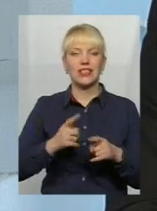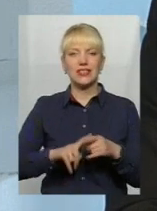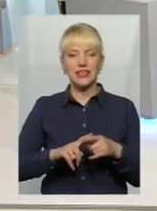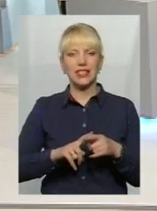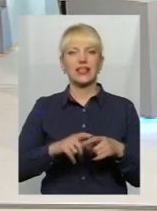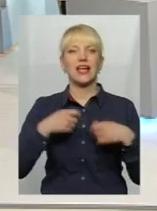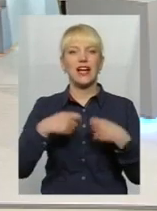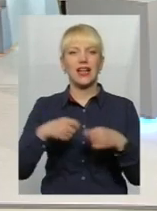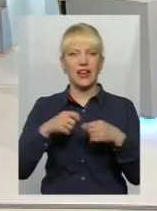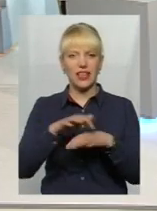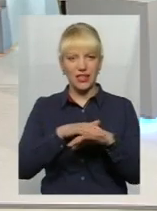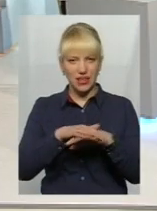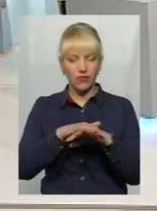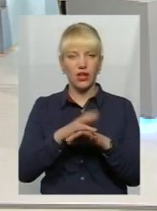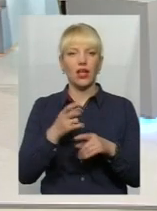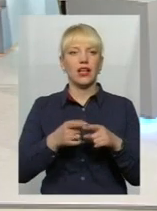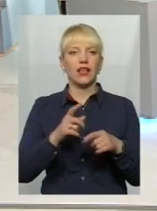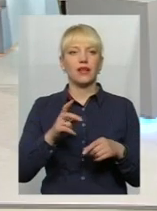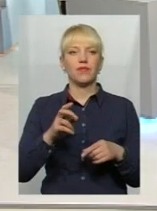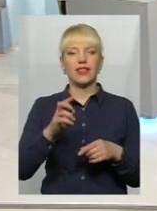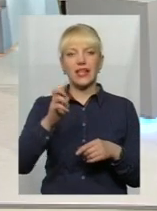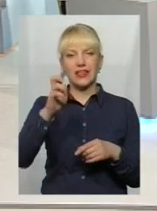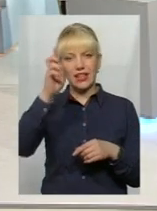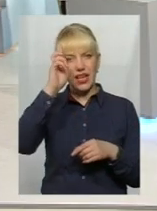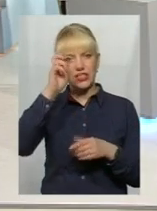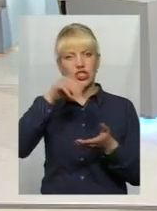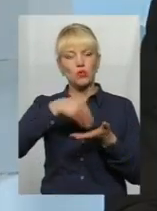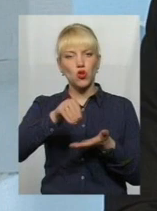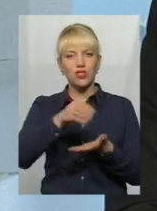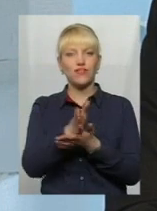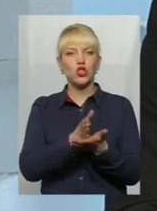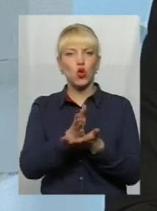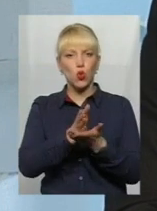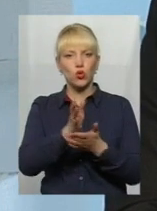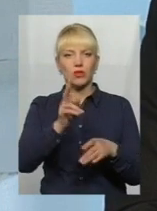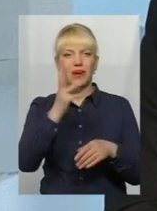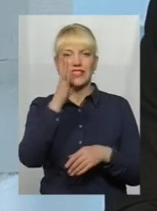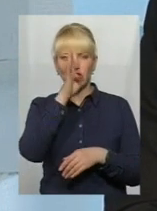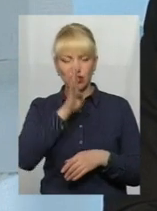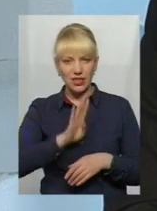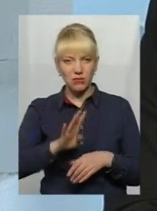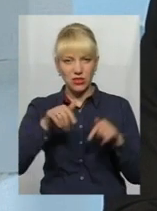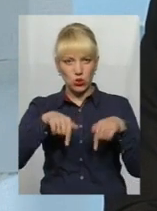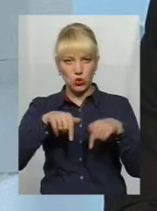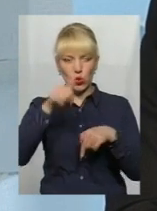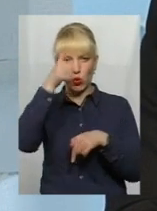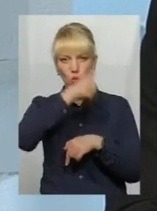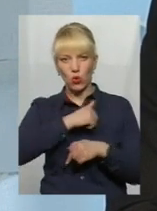лабораторії ветеринарно-санітарної експертизи і службою, Держпорт жив службою, за чотири місяці поточного року